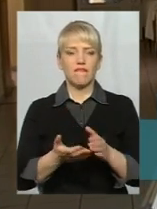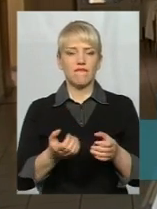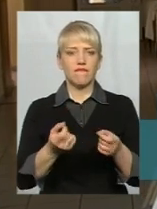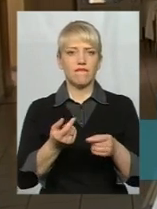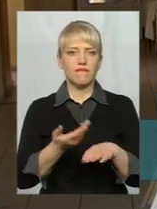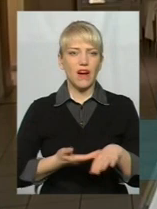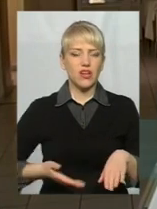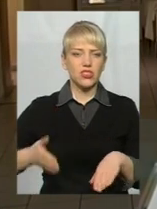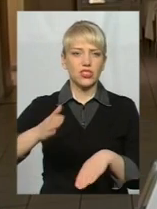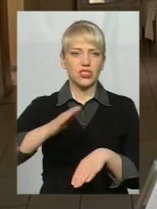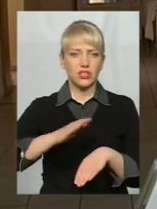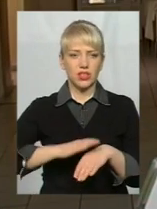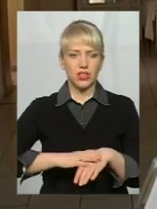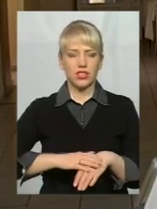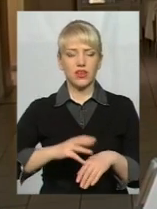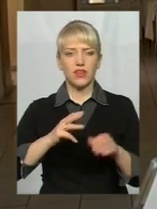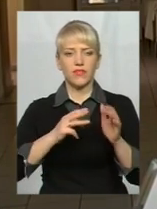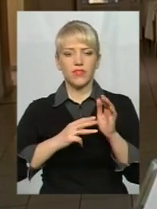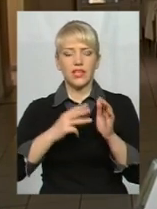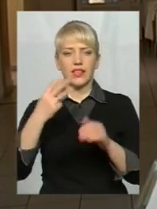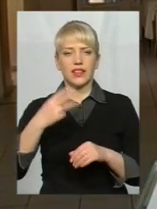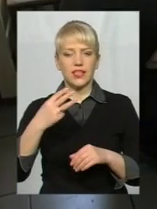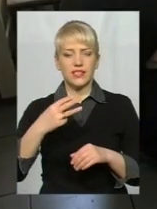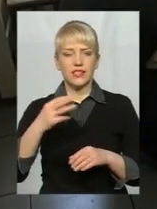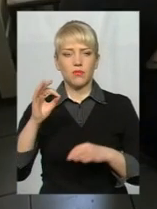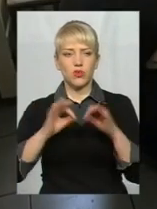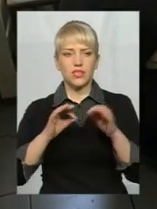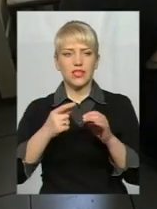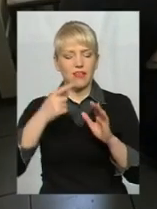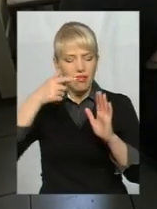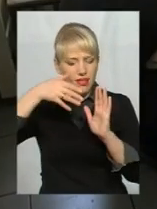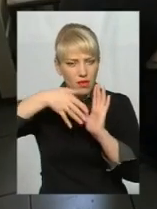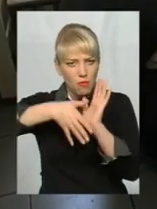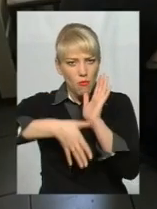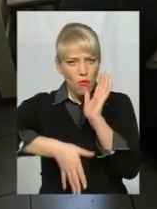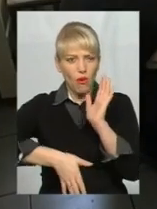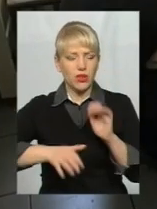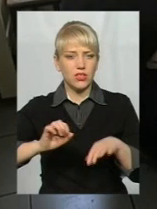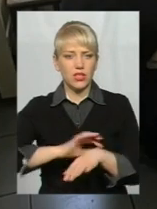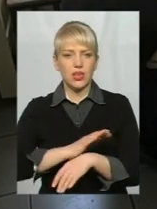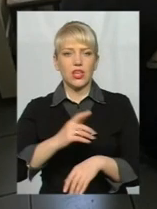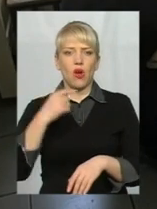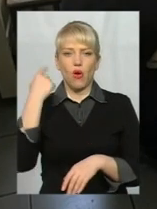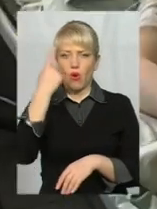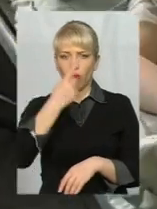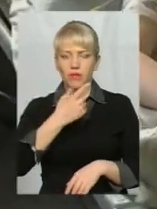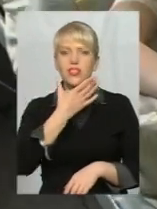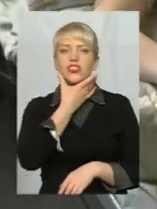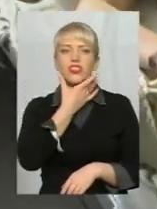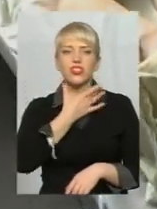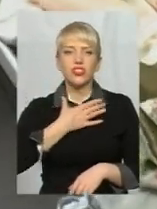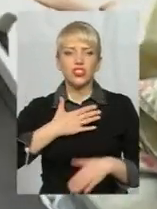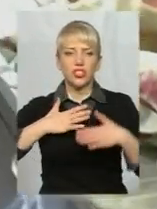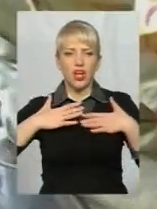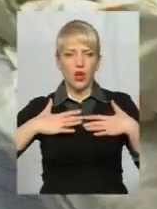загальна площа 48%, з них до 30 глибоків. Хлопець дістав опіки обличчя, шиї, грудей і живота. Найбільше